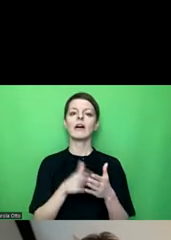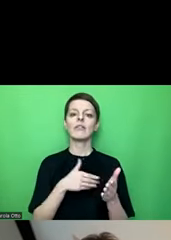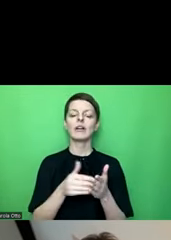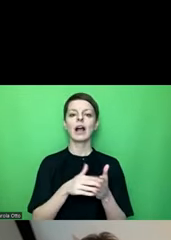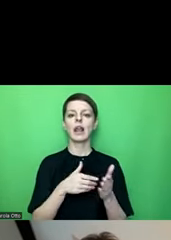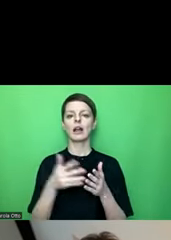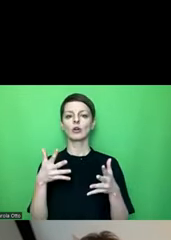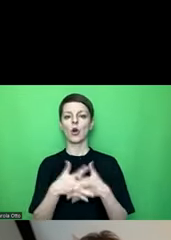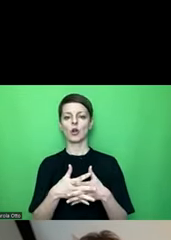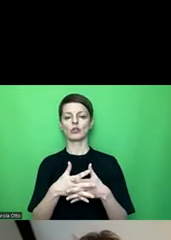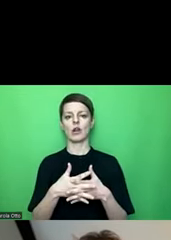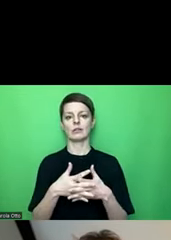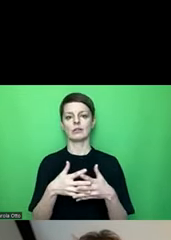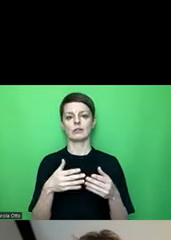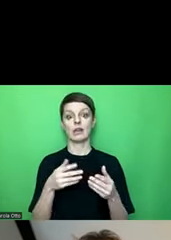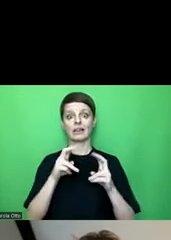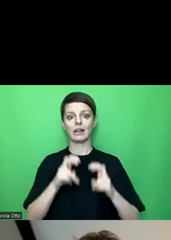von GPGI